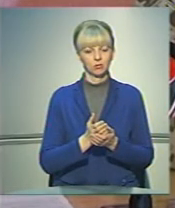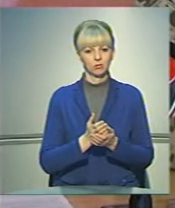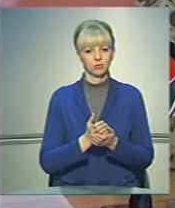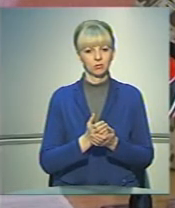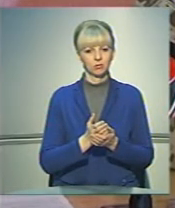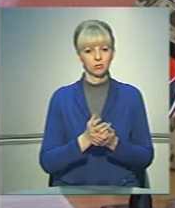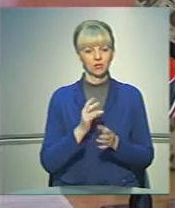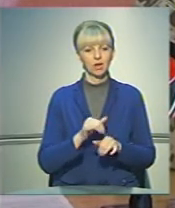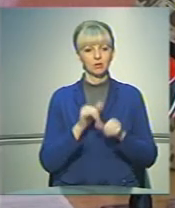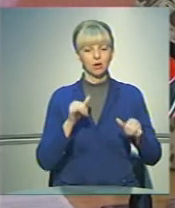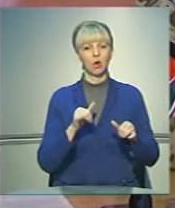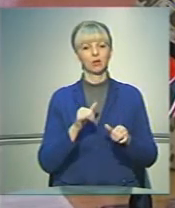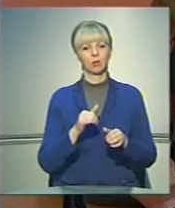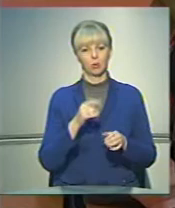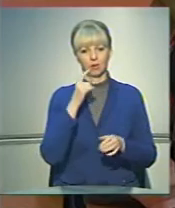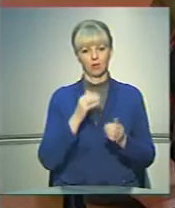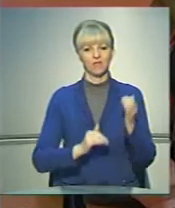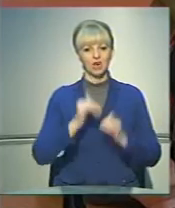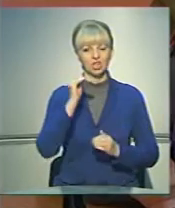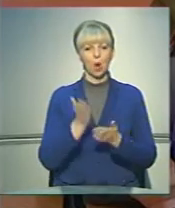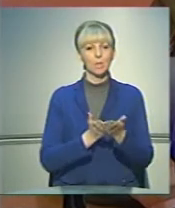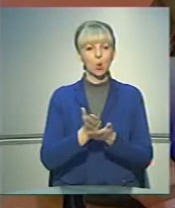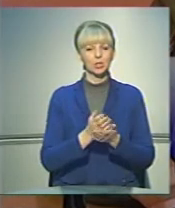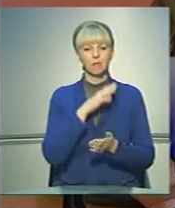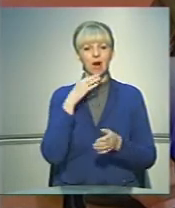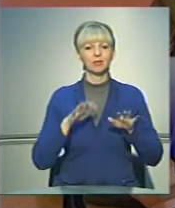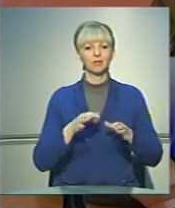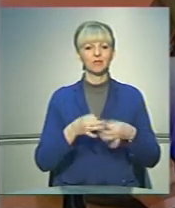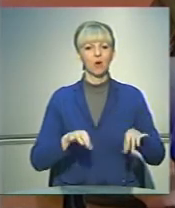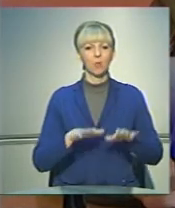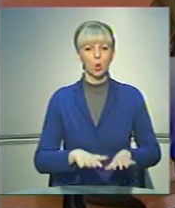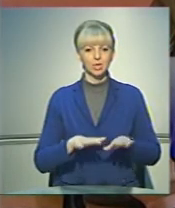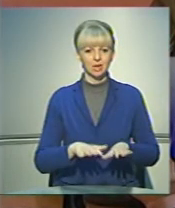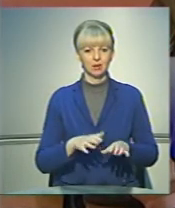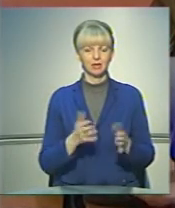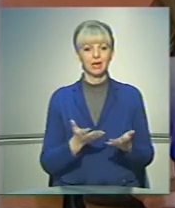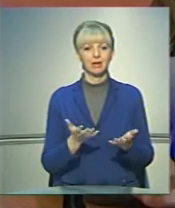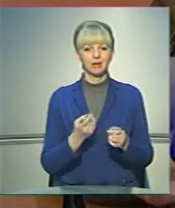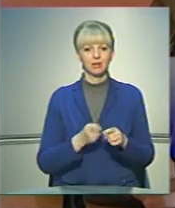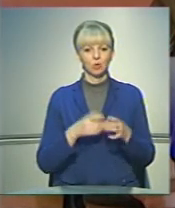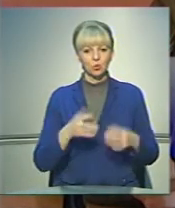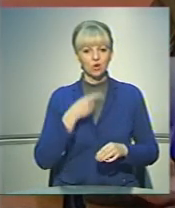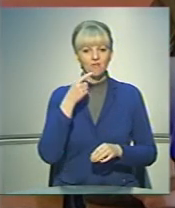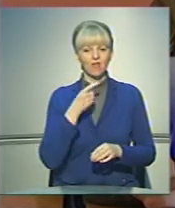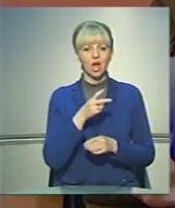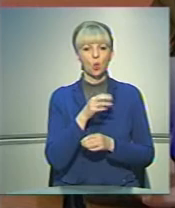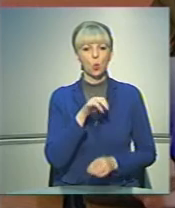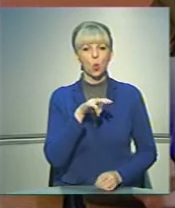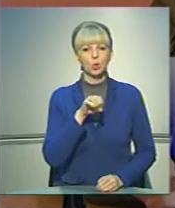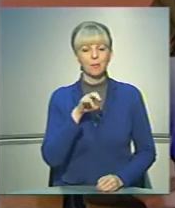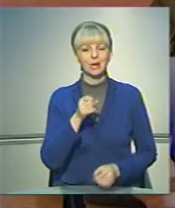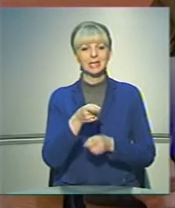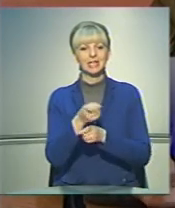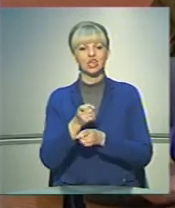вищих посадах. Дуже багато вакантних посад, які, це також, як казали, кулеметники, стрільці,